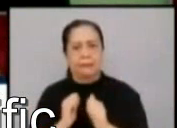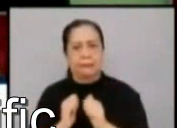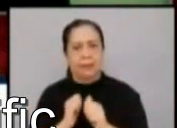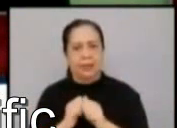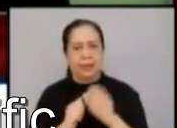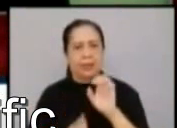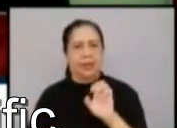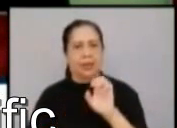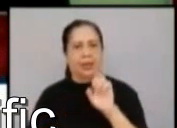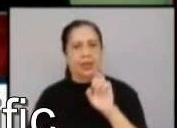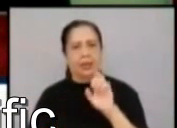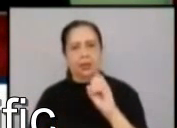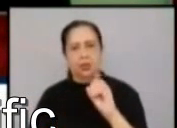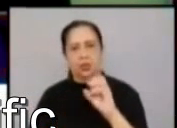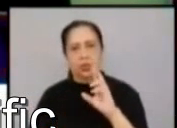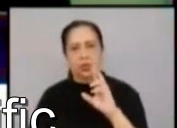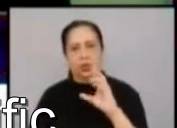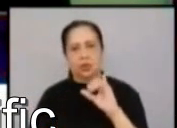ba ang portrayal dito?